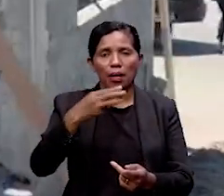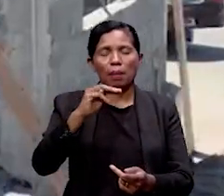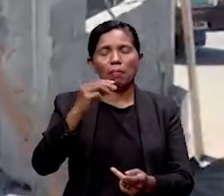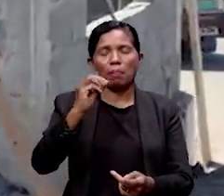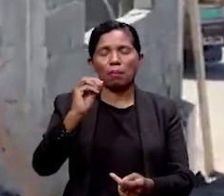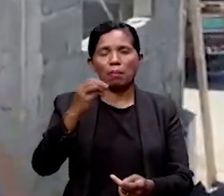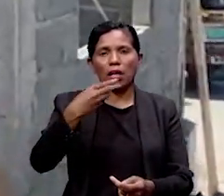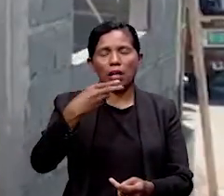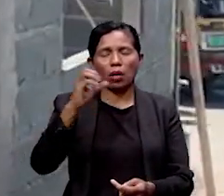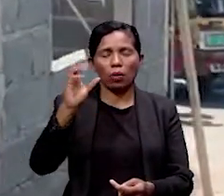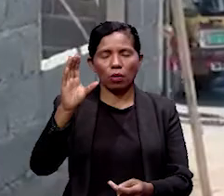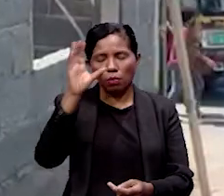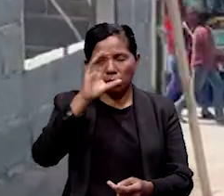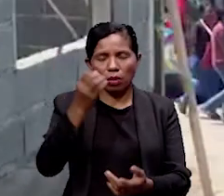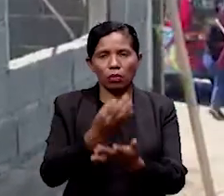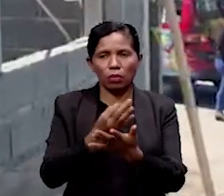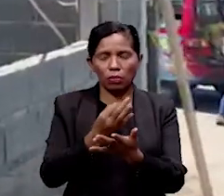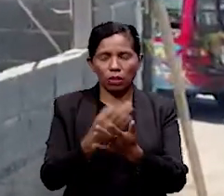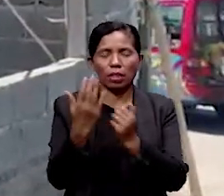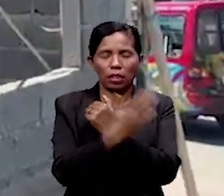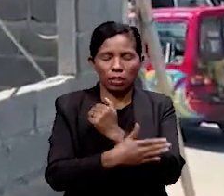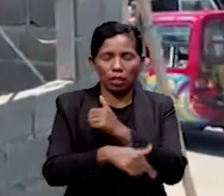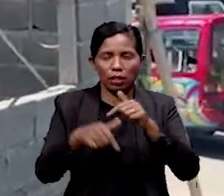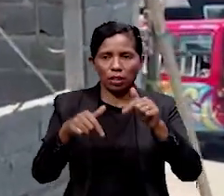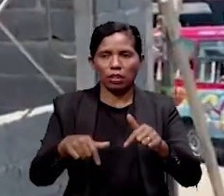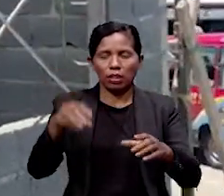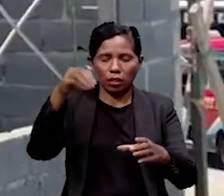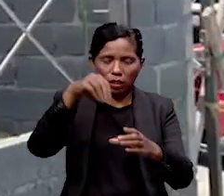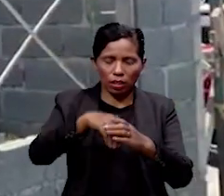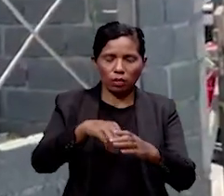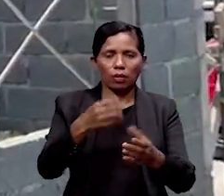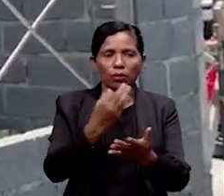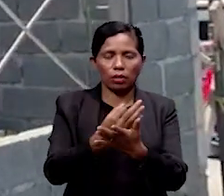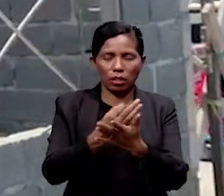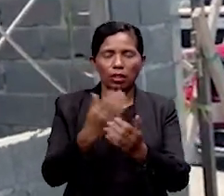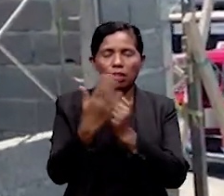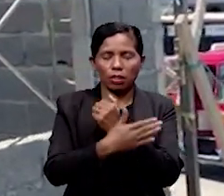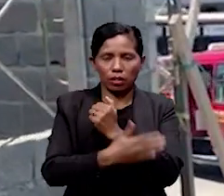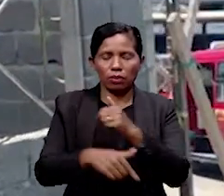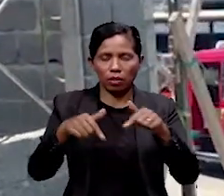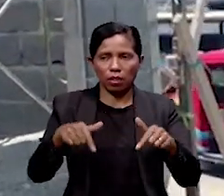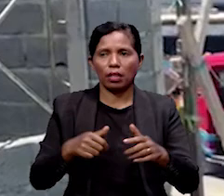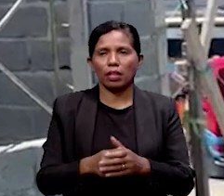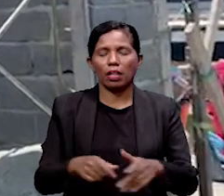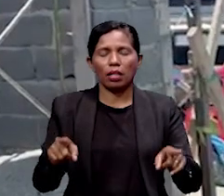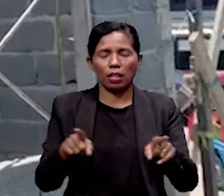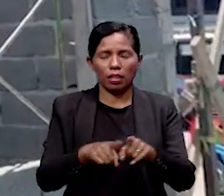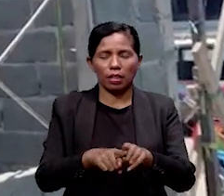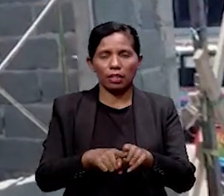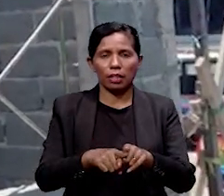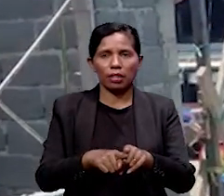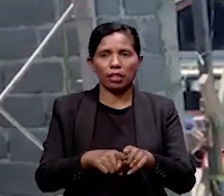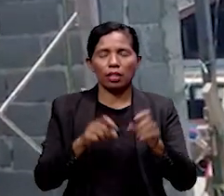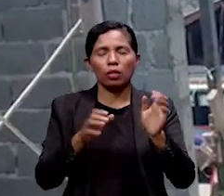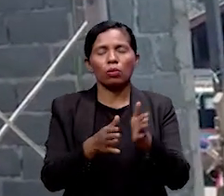honiamoto buka osan iha rai idane hakoi dunik osan mos iha rai idane. Hanesan tusan moral ida nebe